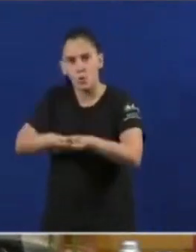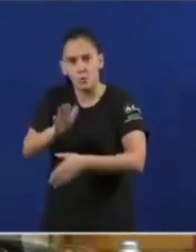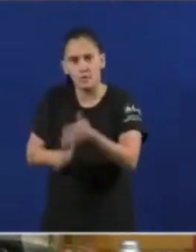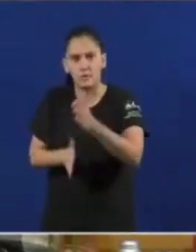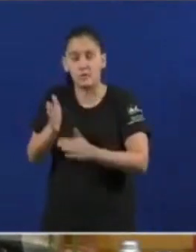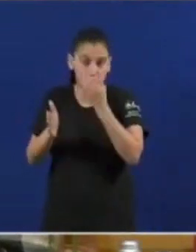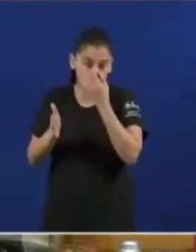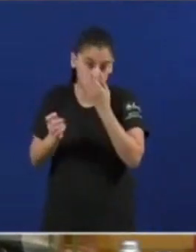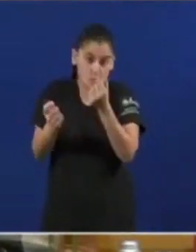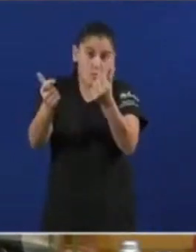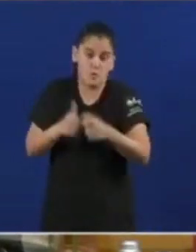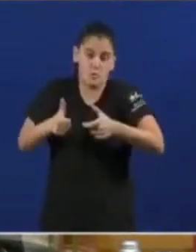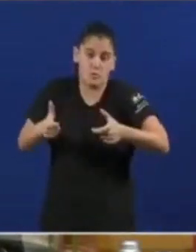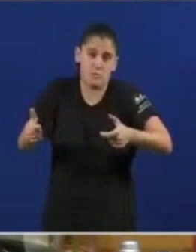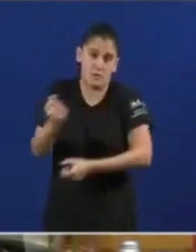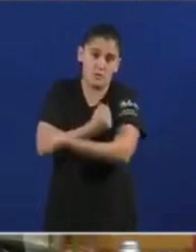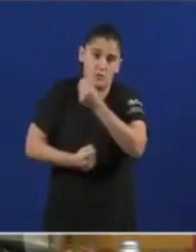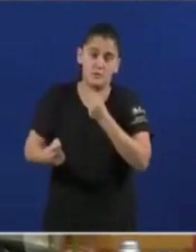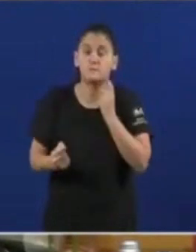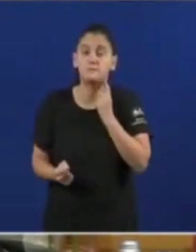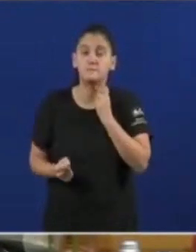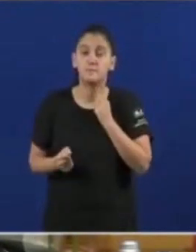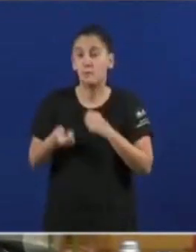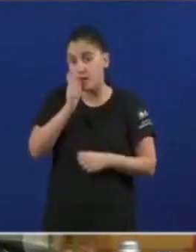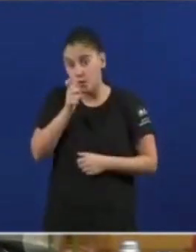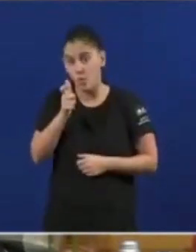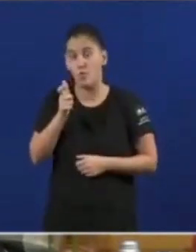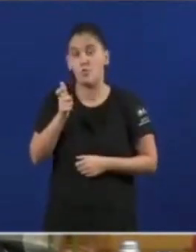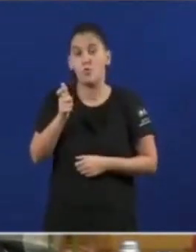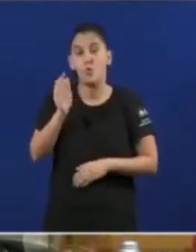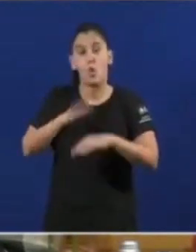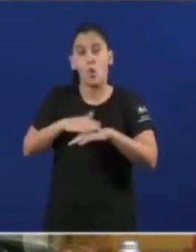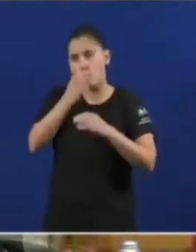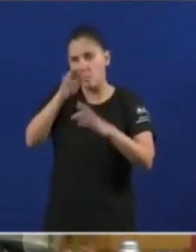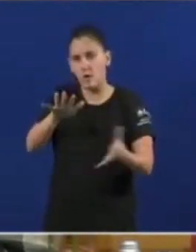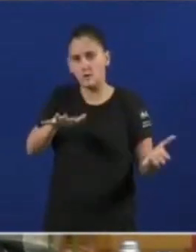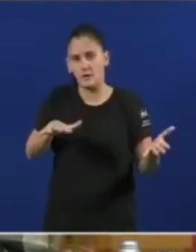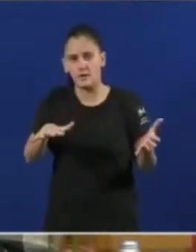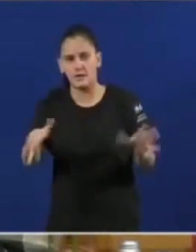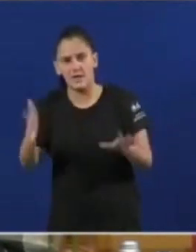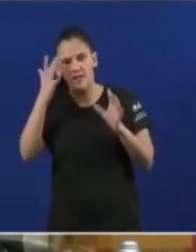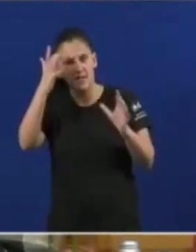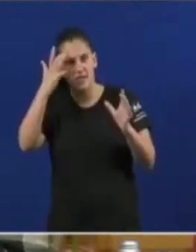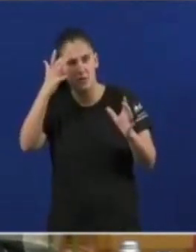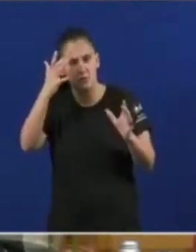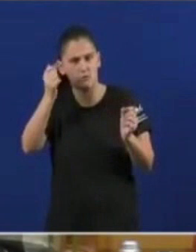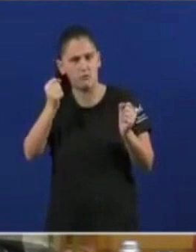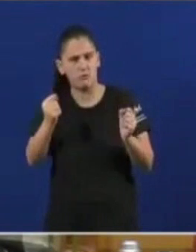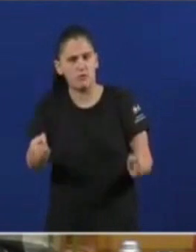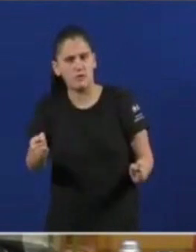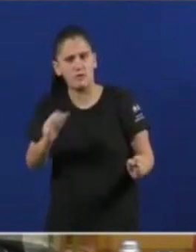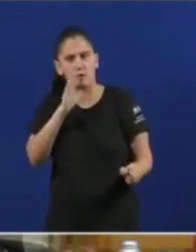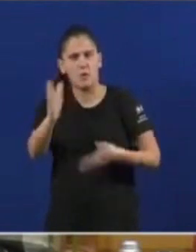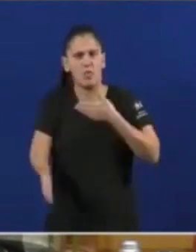crecemento económico. Feijó culpa a unha transición ideolóxica abrupta do peche das